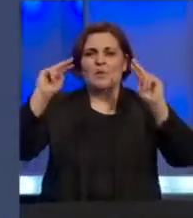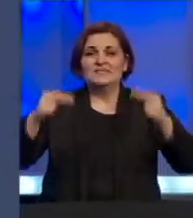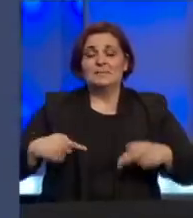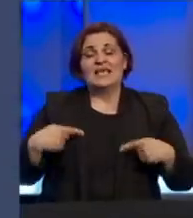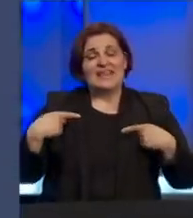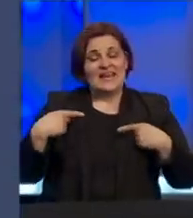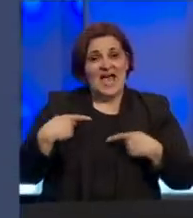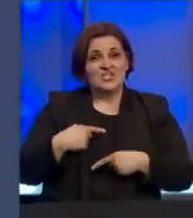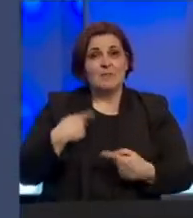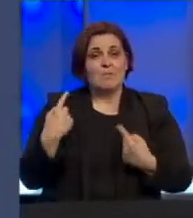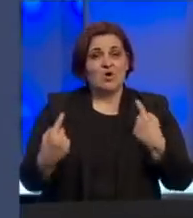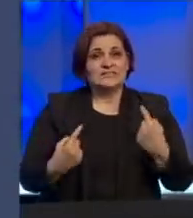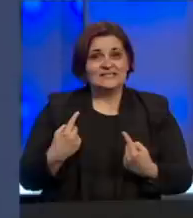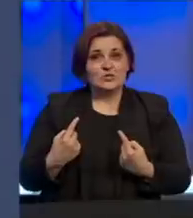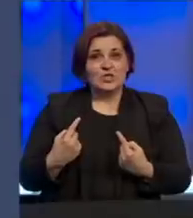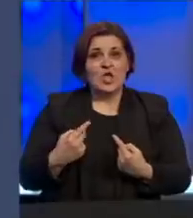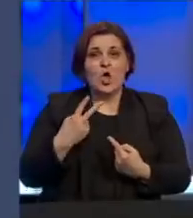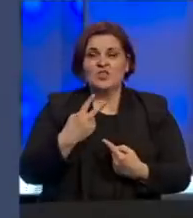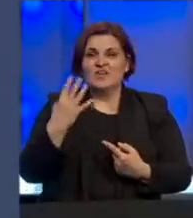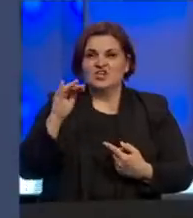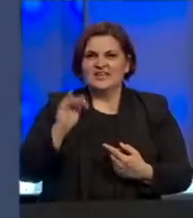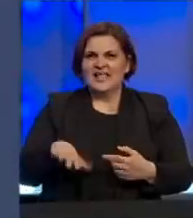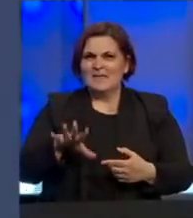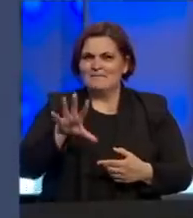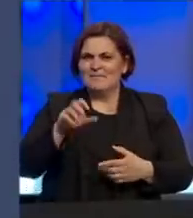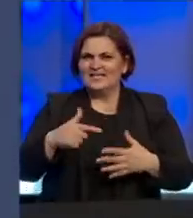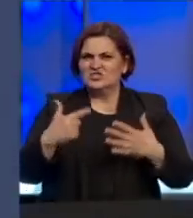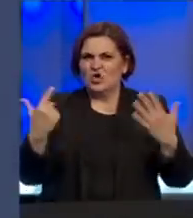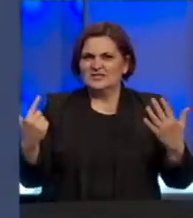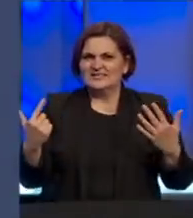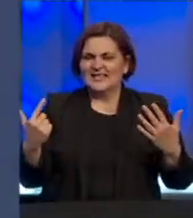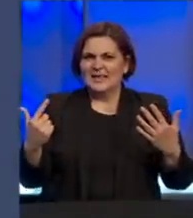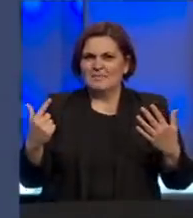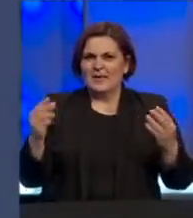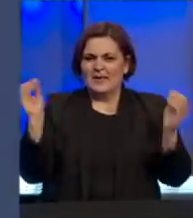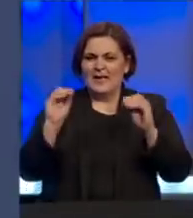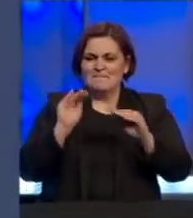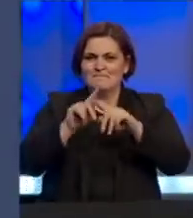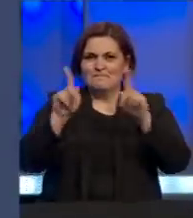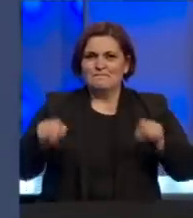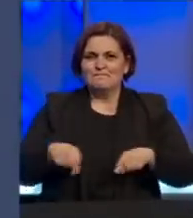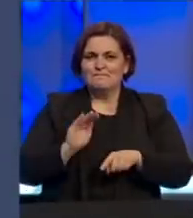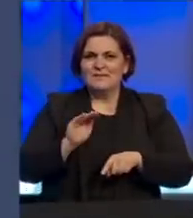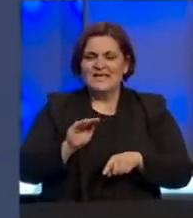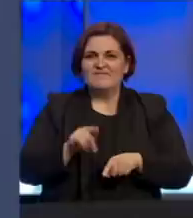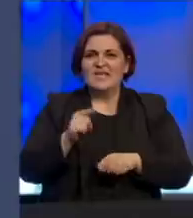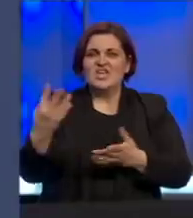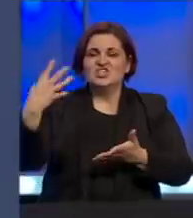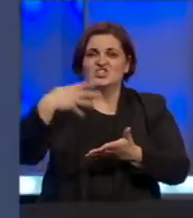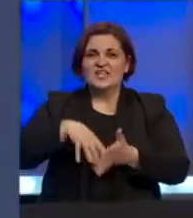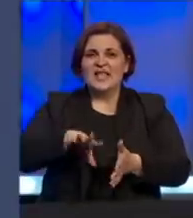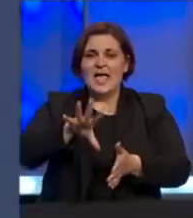nažalost imamo situaciju da je od 24.507 obrađeni prijava, negde oko 4